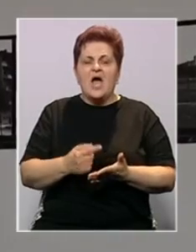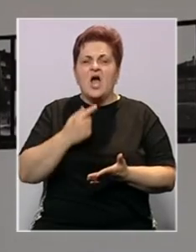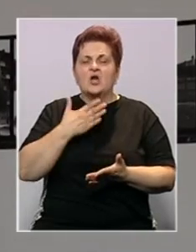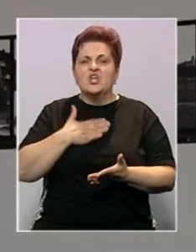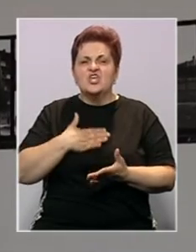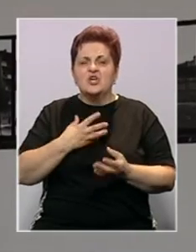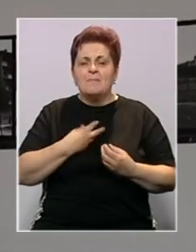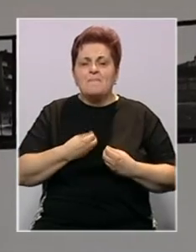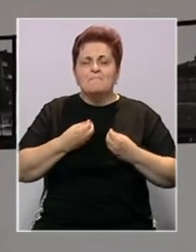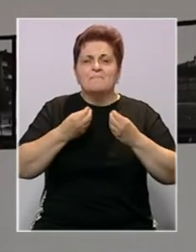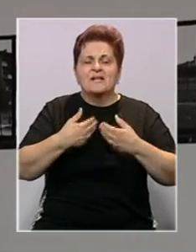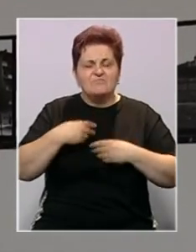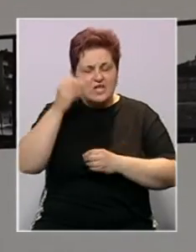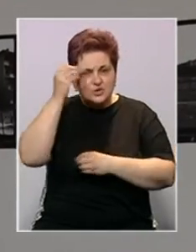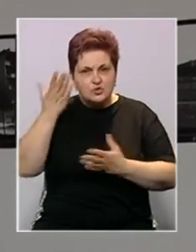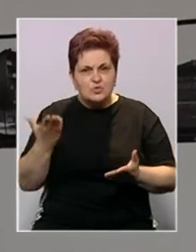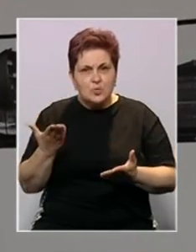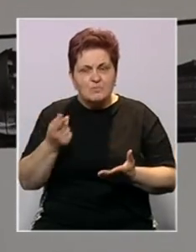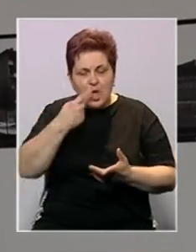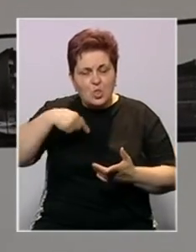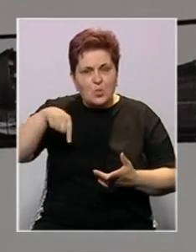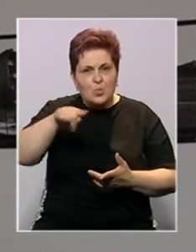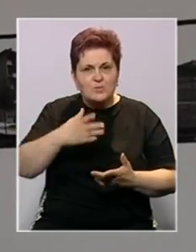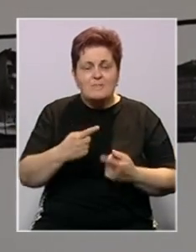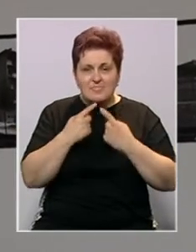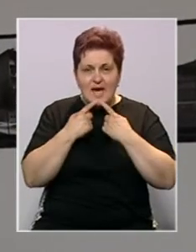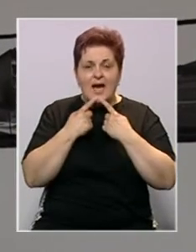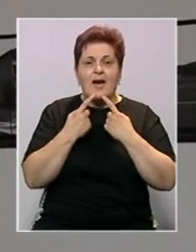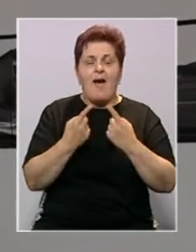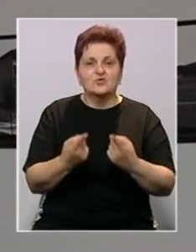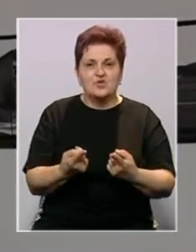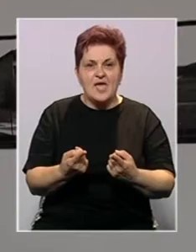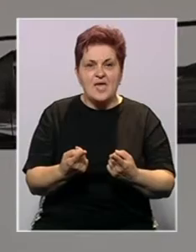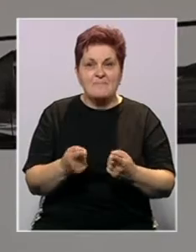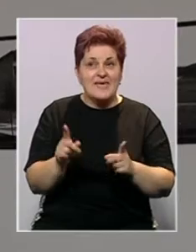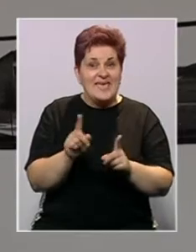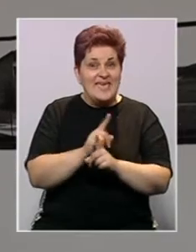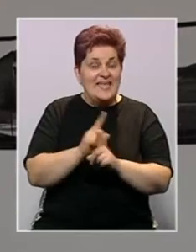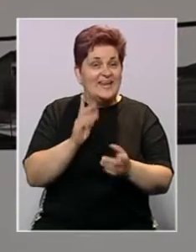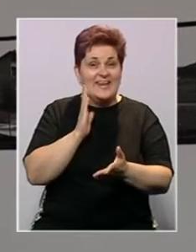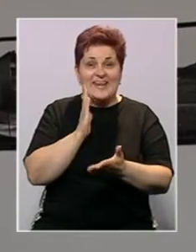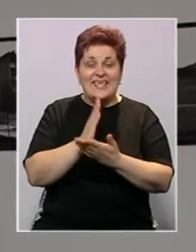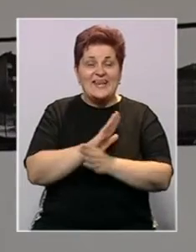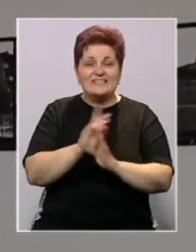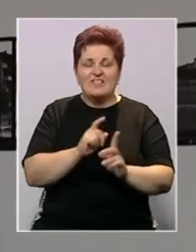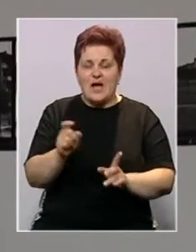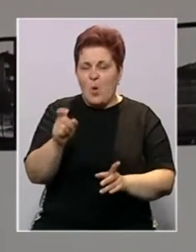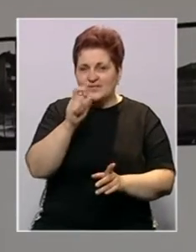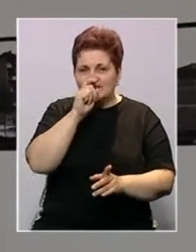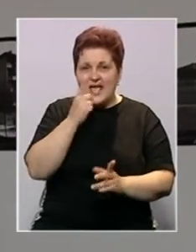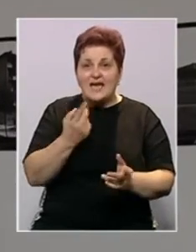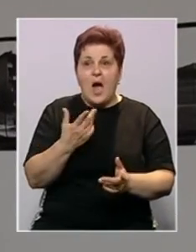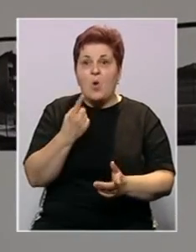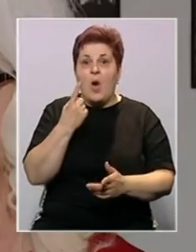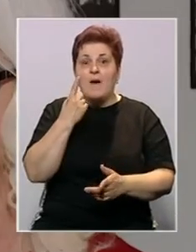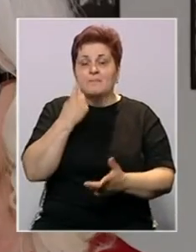svega da prenesem svoje iskustva publici, a zatim da kažem da nije uvijek sve tako crno kako na prvi